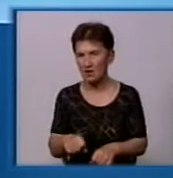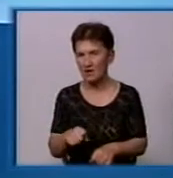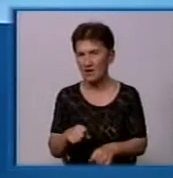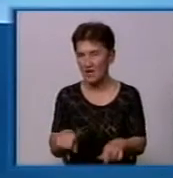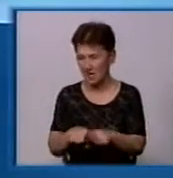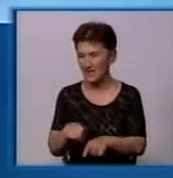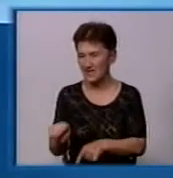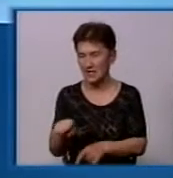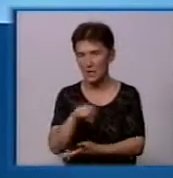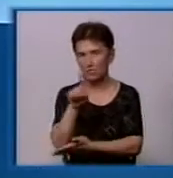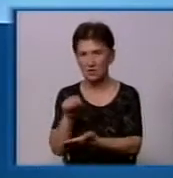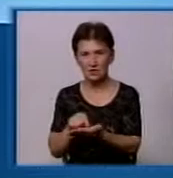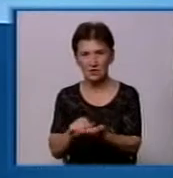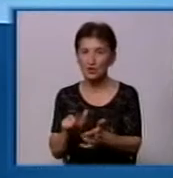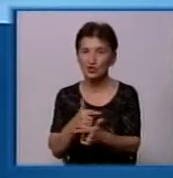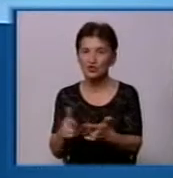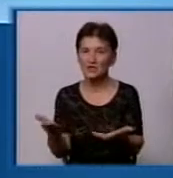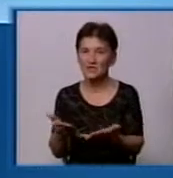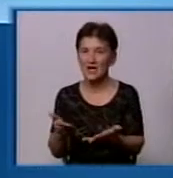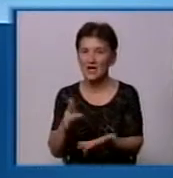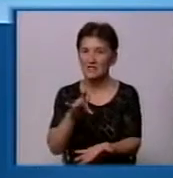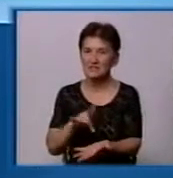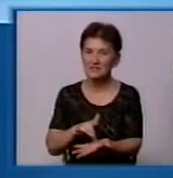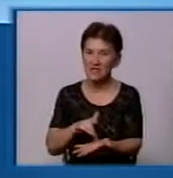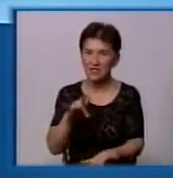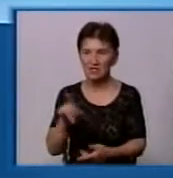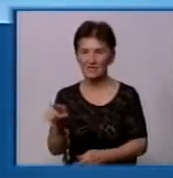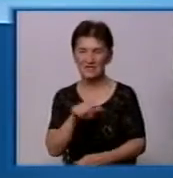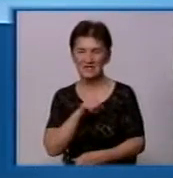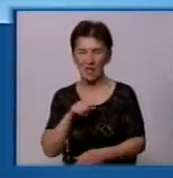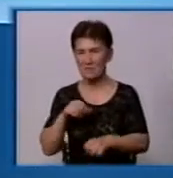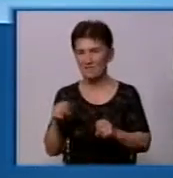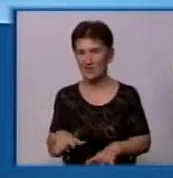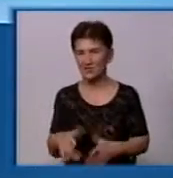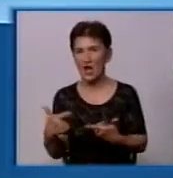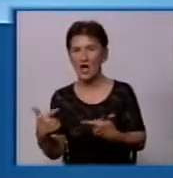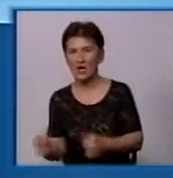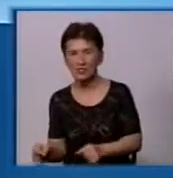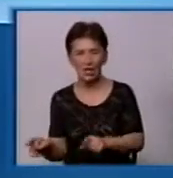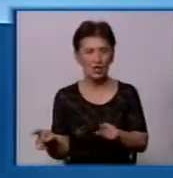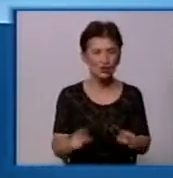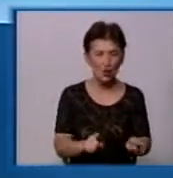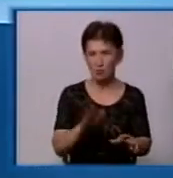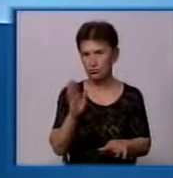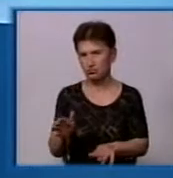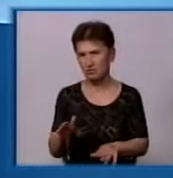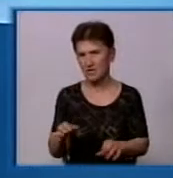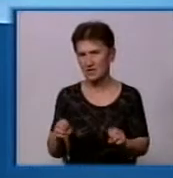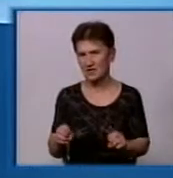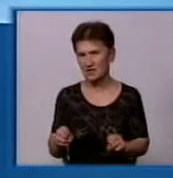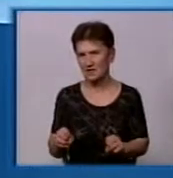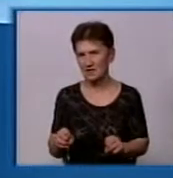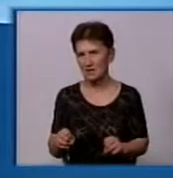питание? Чи це, вибачте, централизована программа, ви самі вирішуєте, де, що і коли буде розташовано, які баки, в якій кількості?